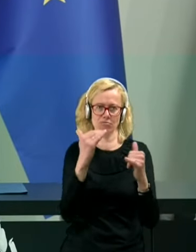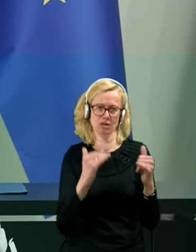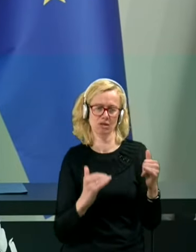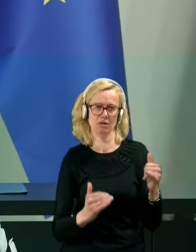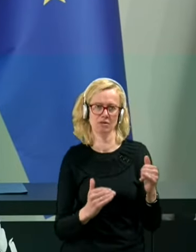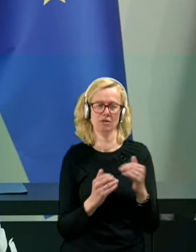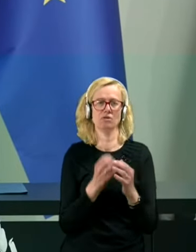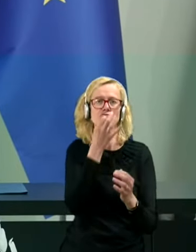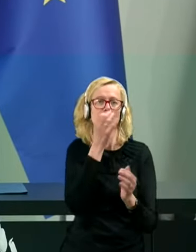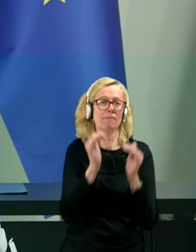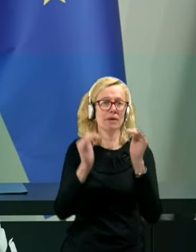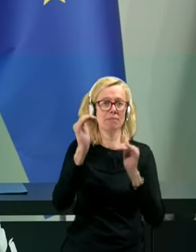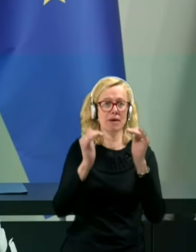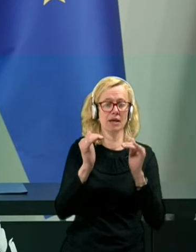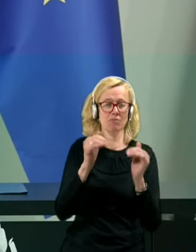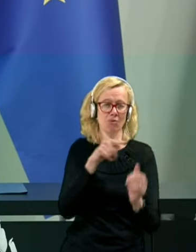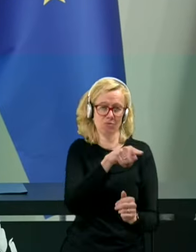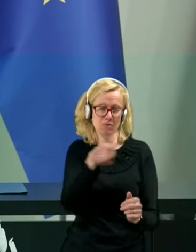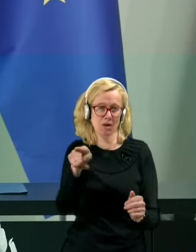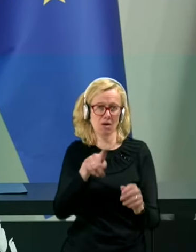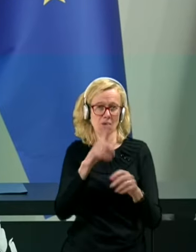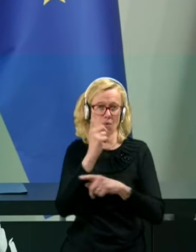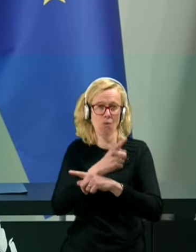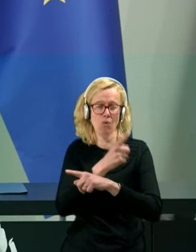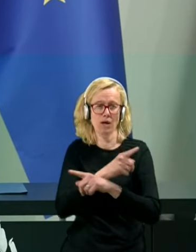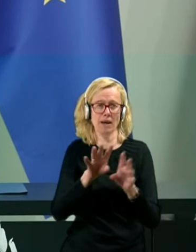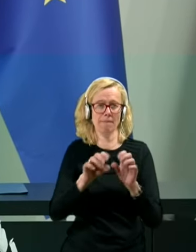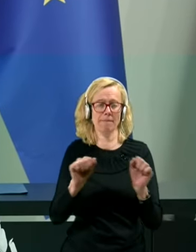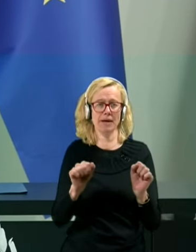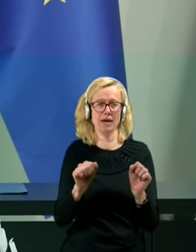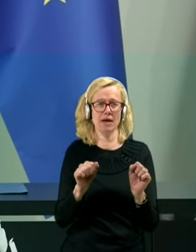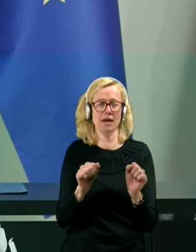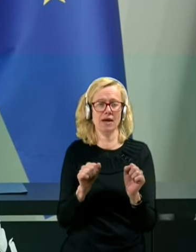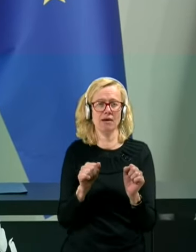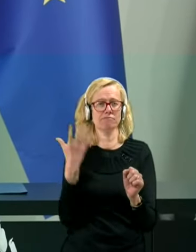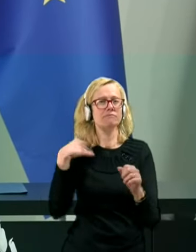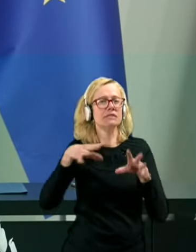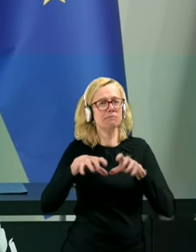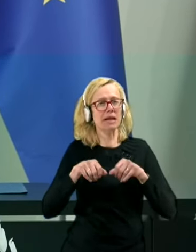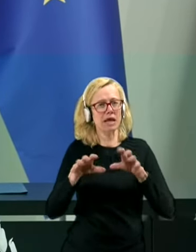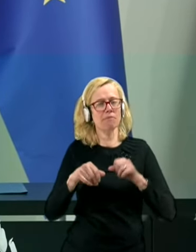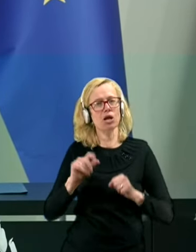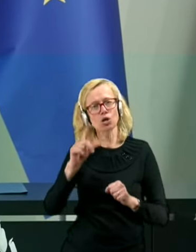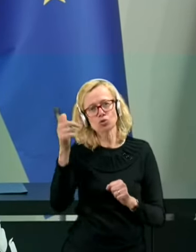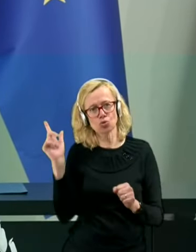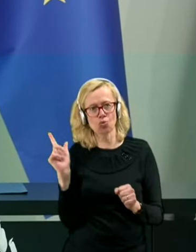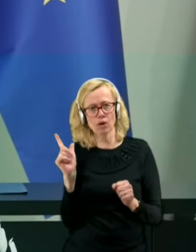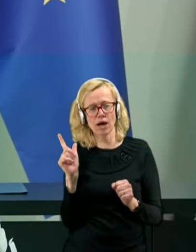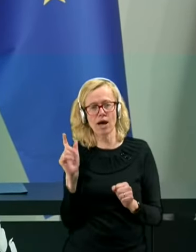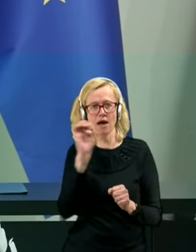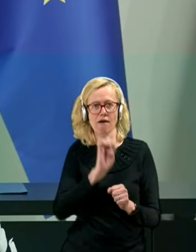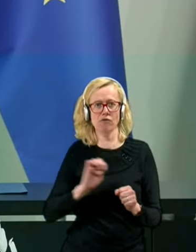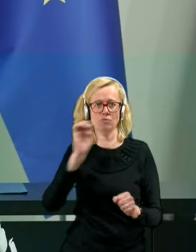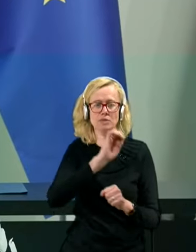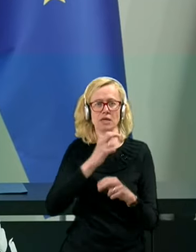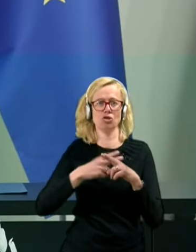Če primerjamo te ukrepe s tem, kari so v tem času sprejemole druge države v Evropski uniji,